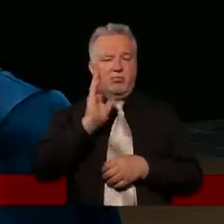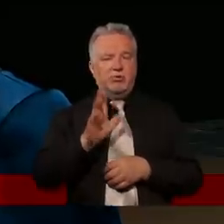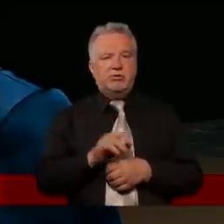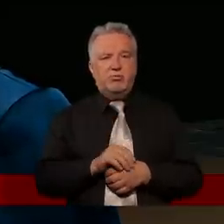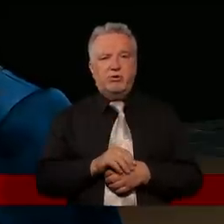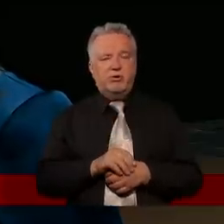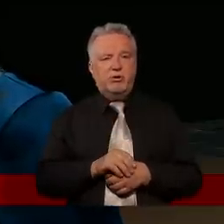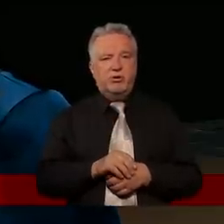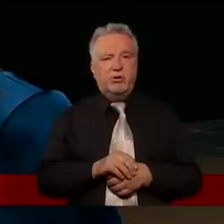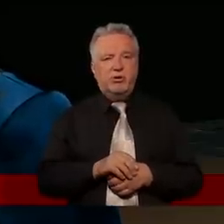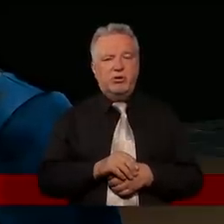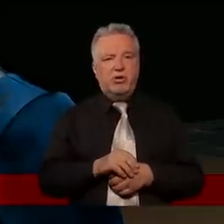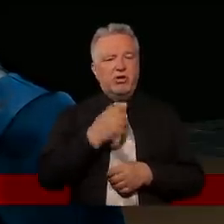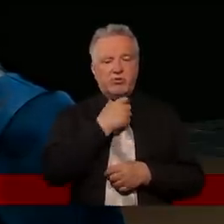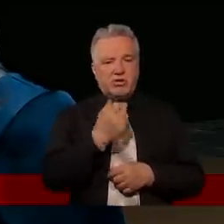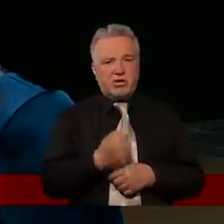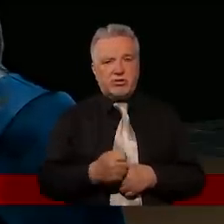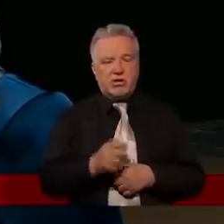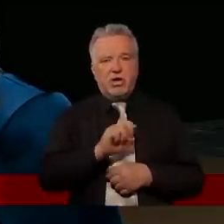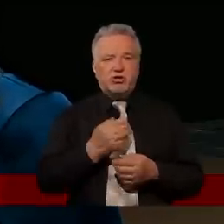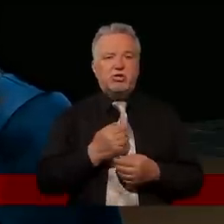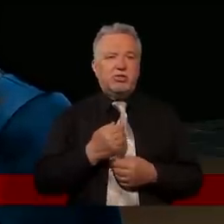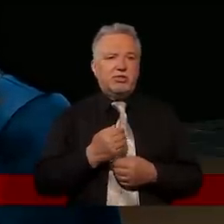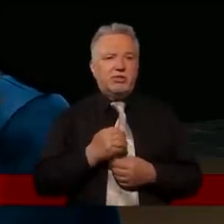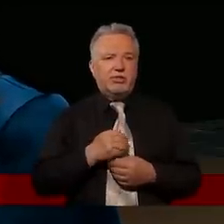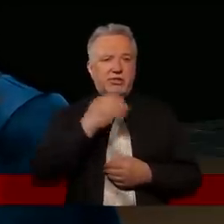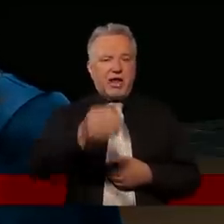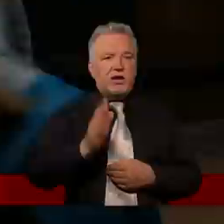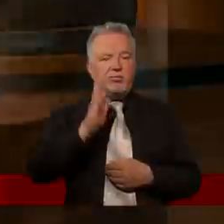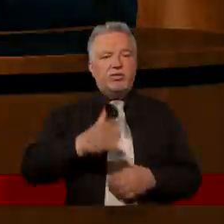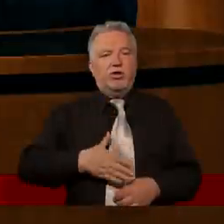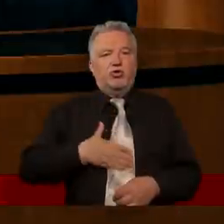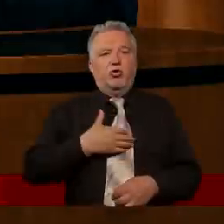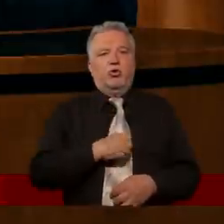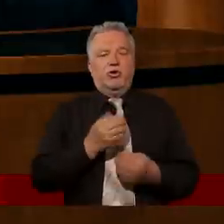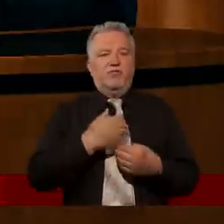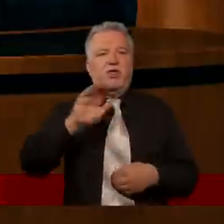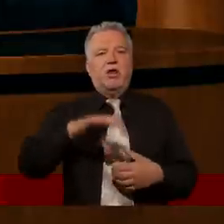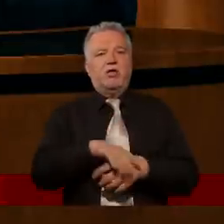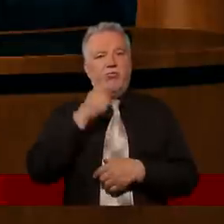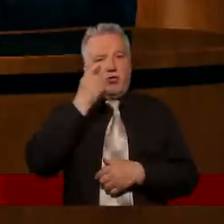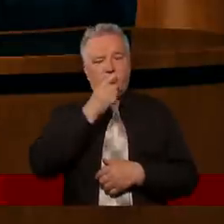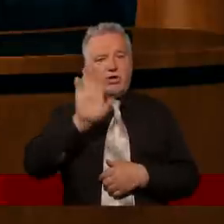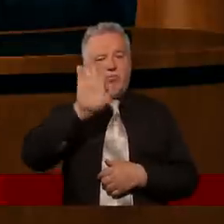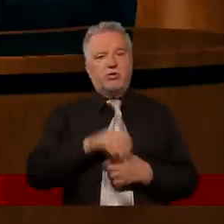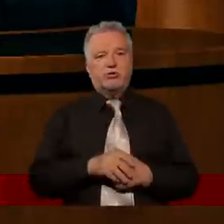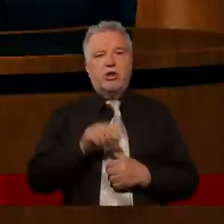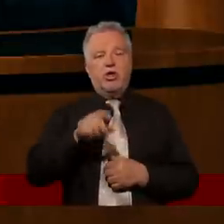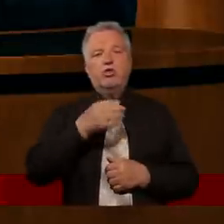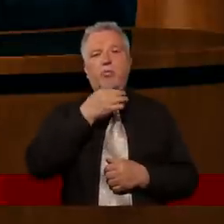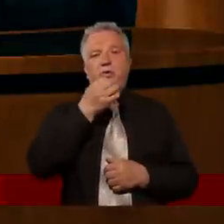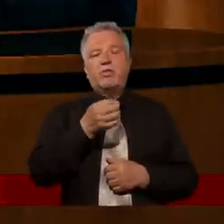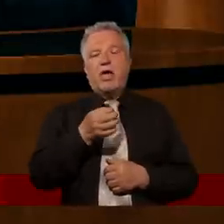błotem. I pytanie, czy wtedy dalej będę czuła się wielka w oczach Bożych? Chciałbym zwrócić uwagę na ciekawy kontekst, dlatego, że to